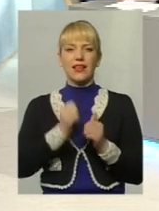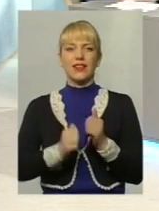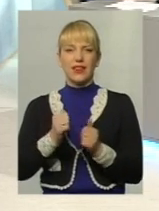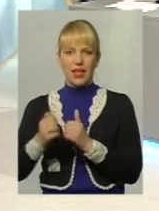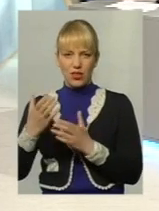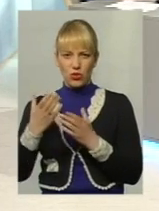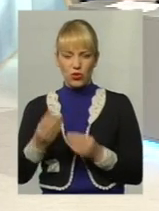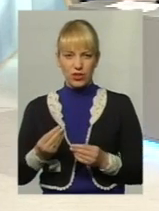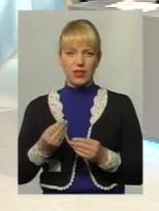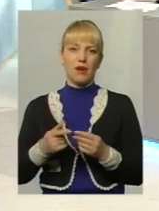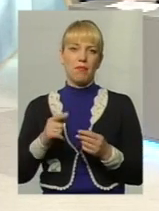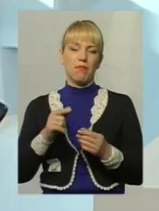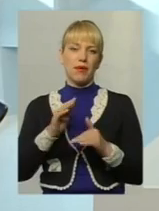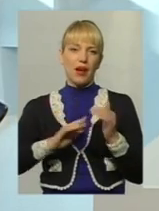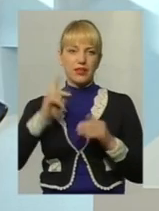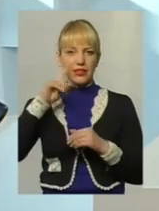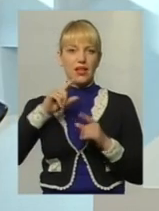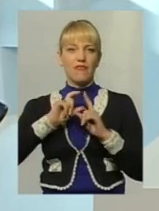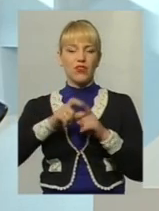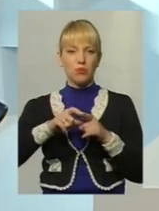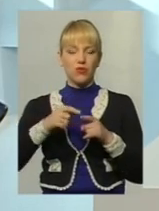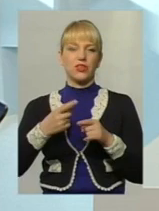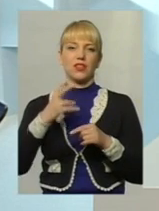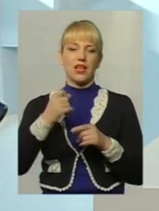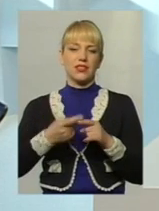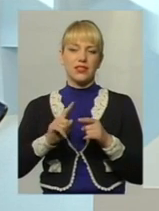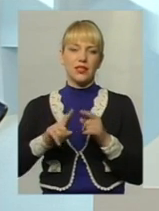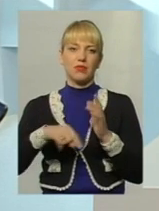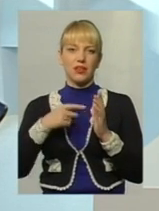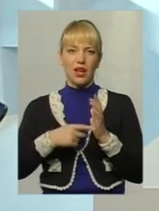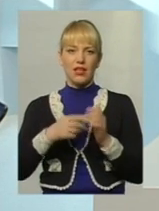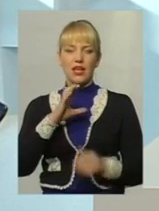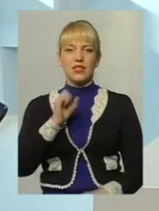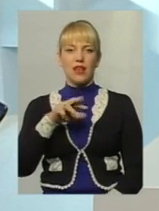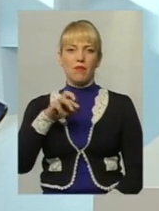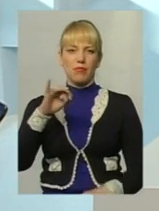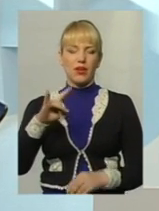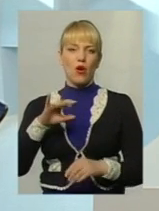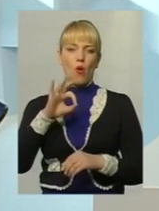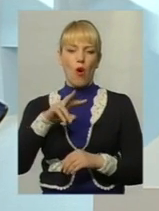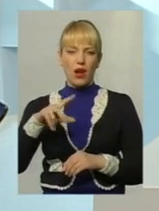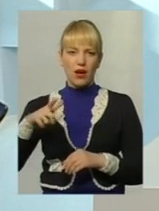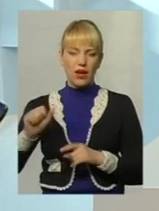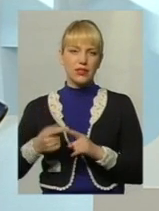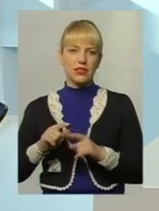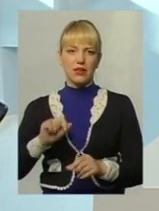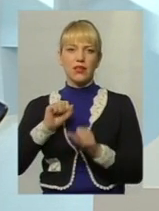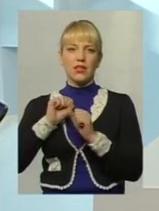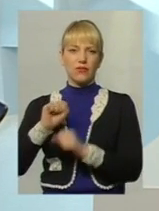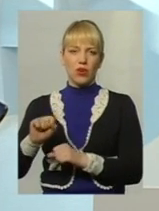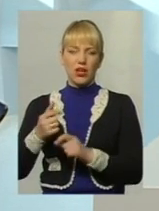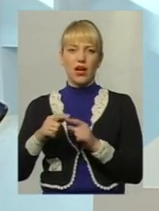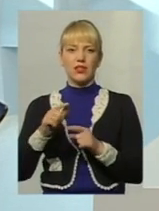відповідні на ці запитання. Знайомтеся, Ольга Євгенівна Самбір, адвокат, кандидат юридичних наук, доцент кафедри